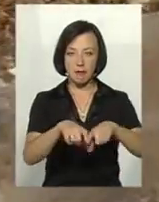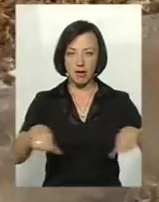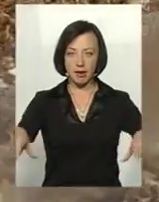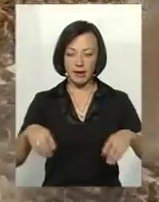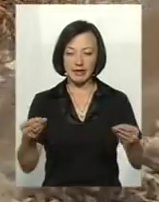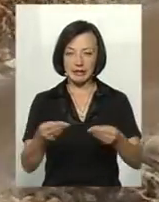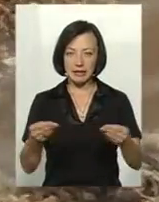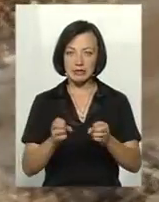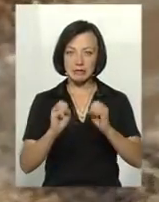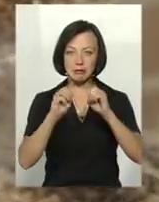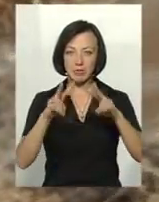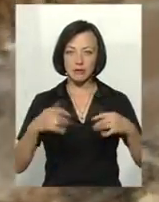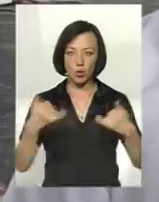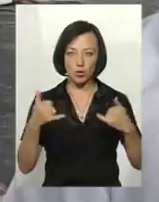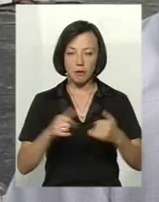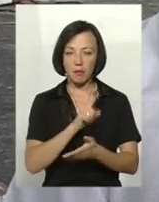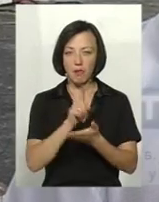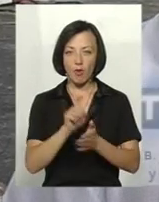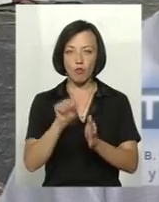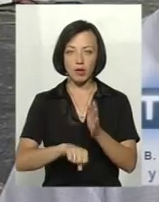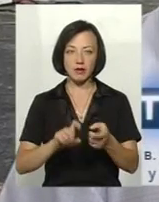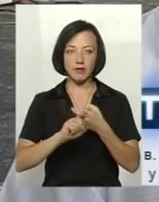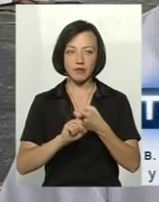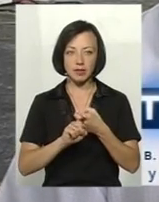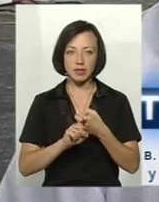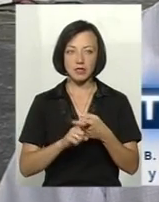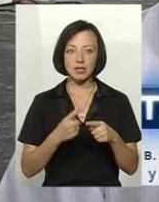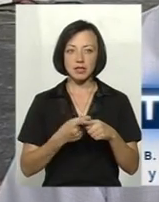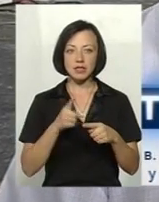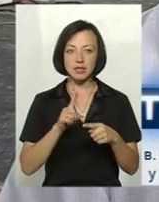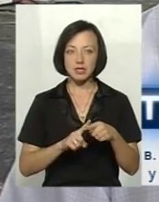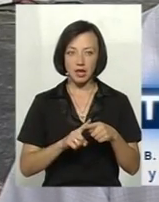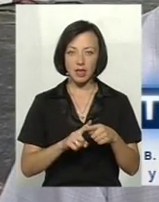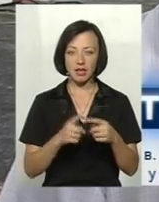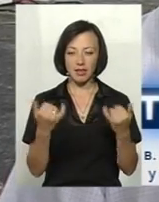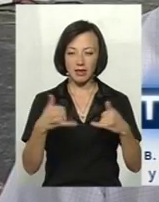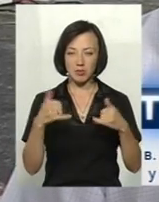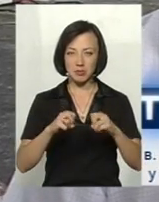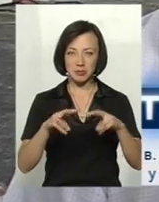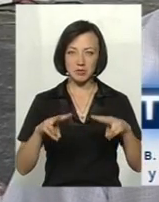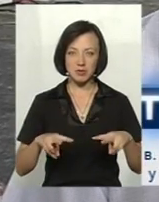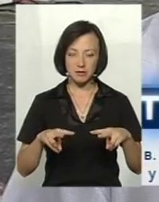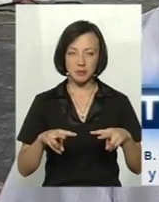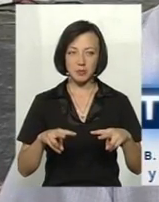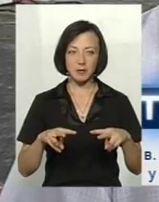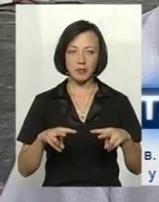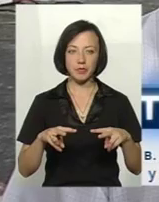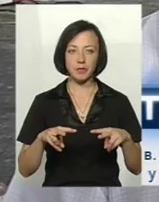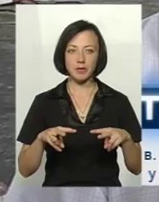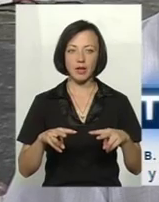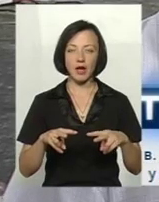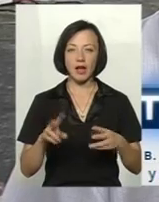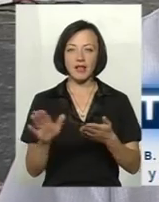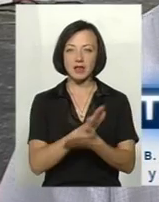спецрошчанами, має вбити вірус. Каустична сода вірус, ветамін, фарм-300 – це